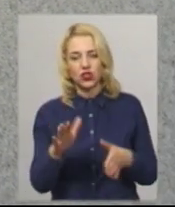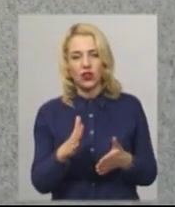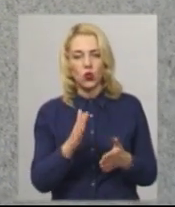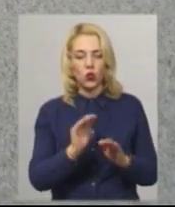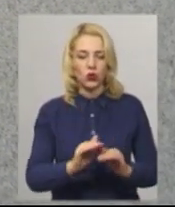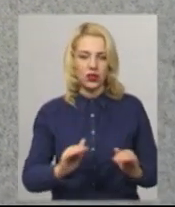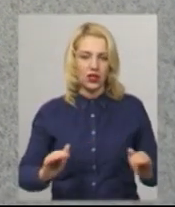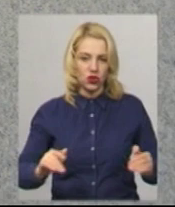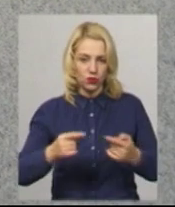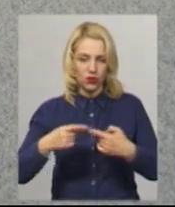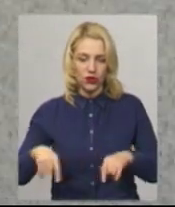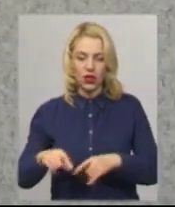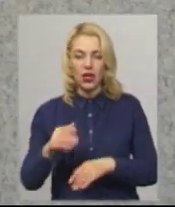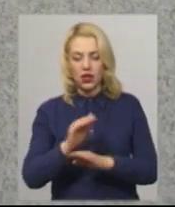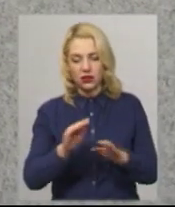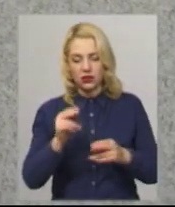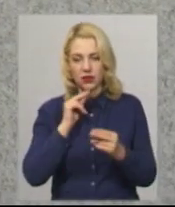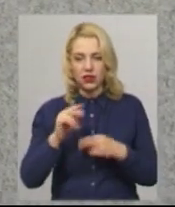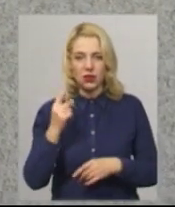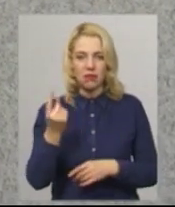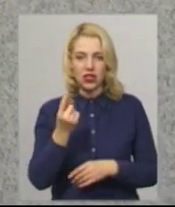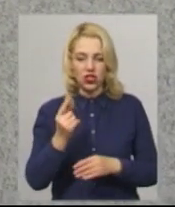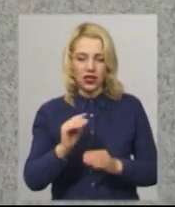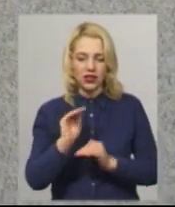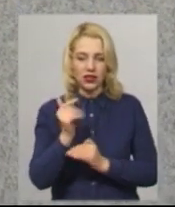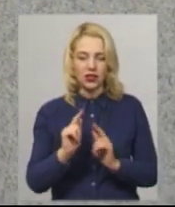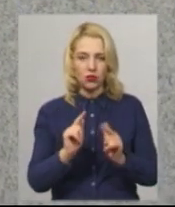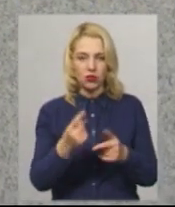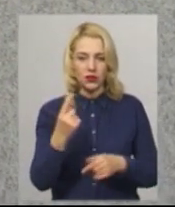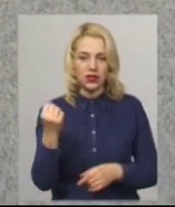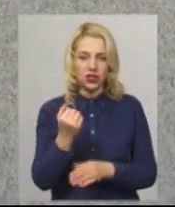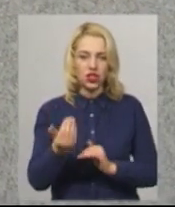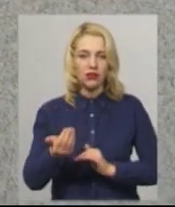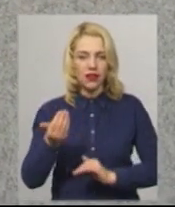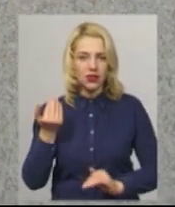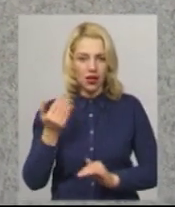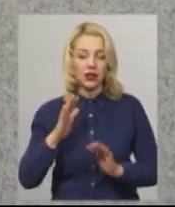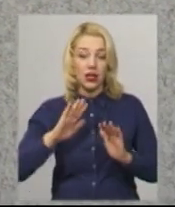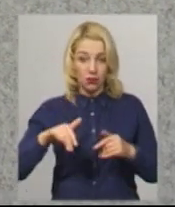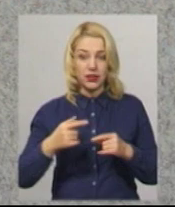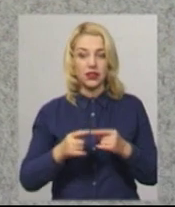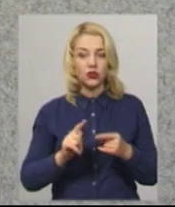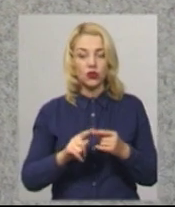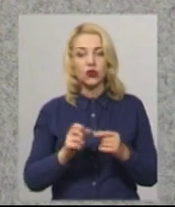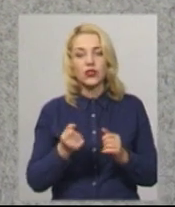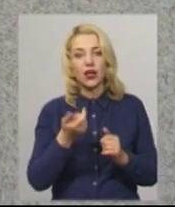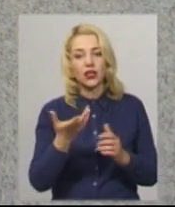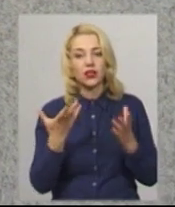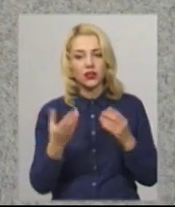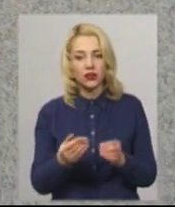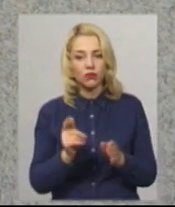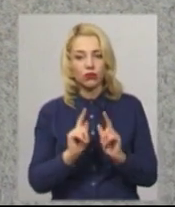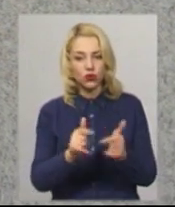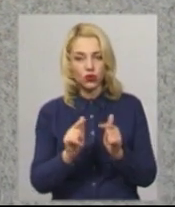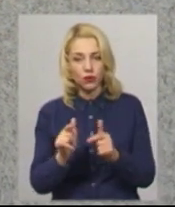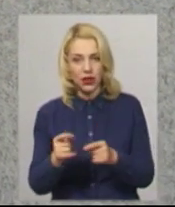відділенні. Їм краще. Перша дитина поступила десь тиждень назад, потім за кілька днів поступали